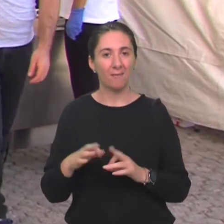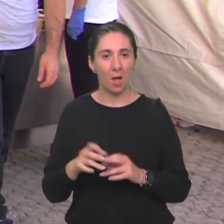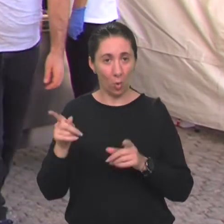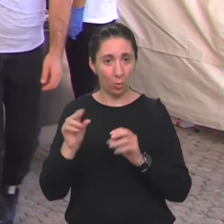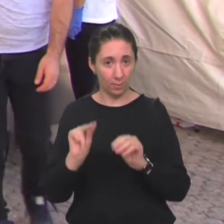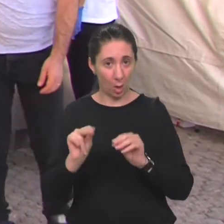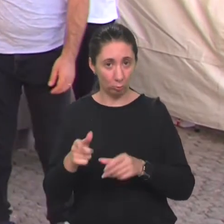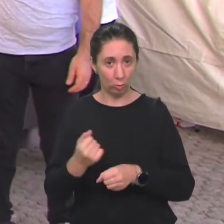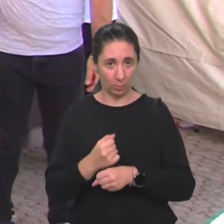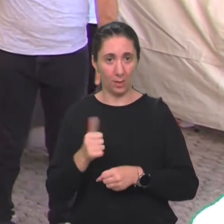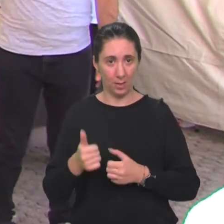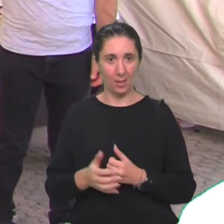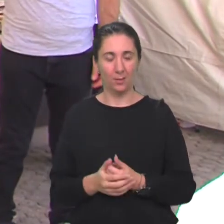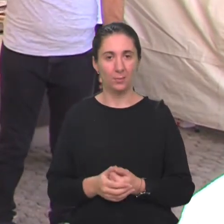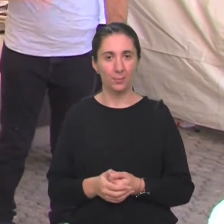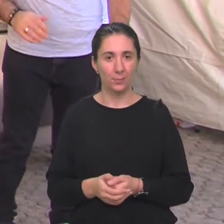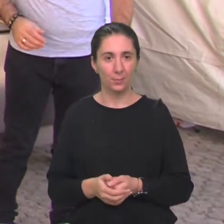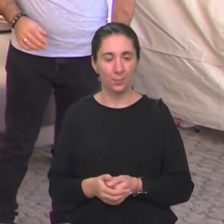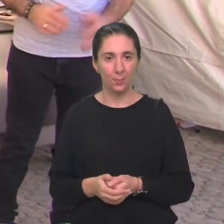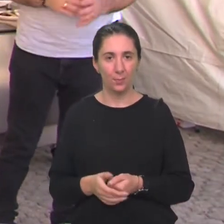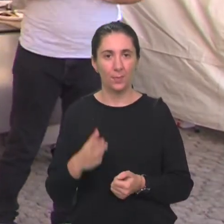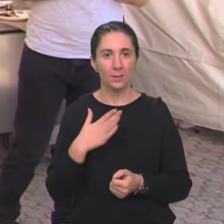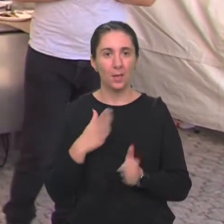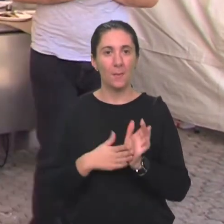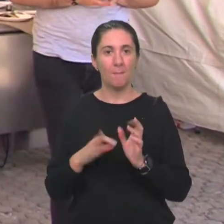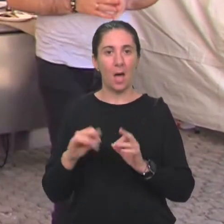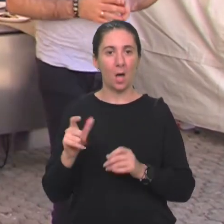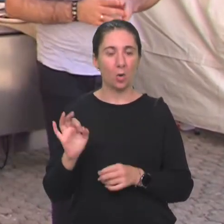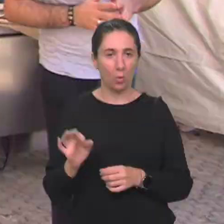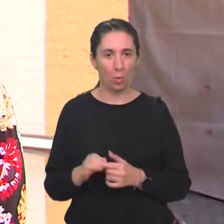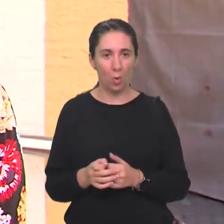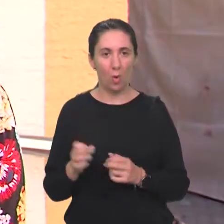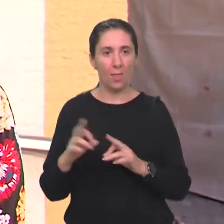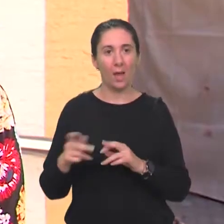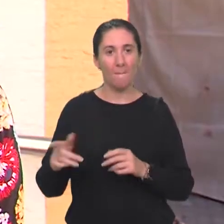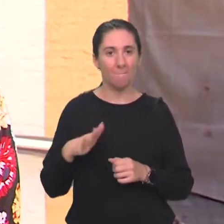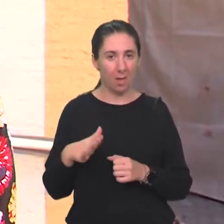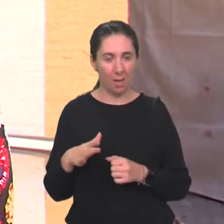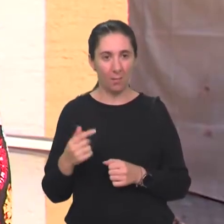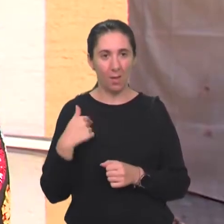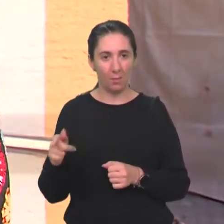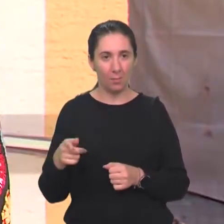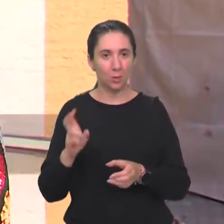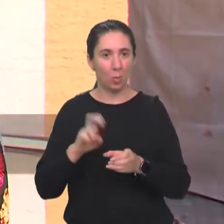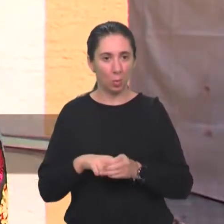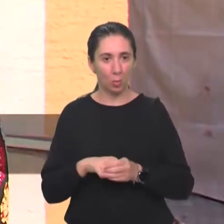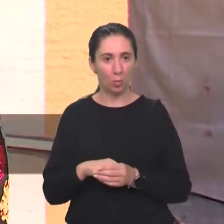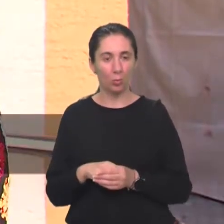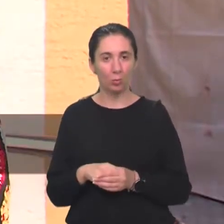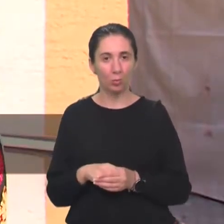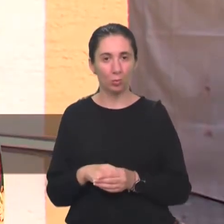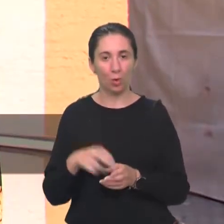naučio to raditi, ili tako? Da. Dobro. Ja sam Maja Pavleković, Andrejeva mama. Mi smo uključeni u